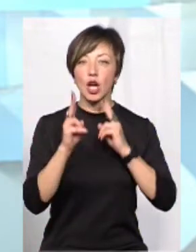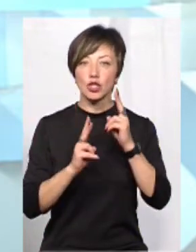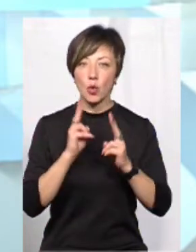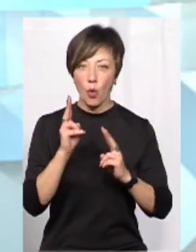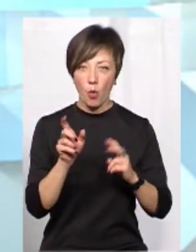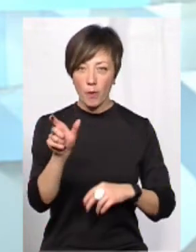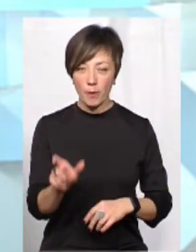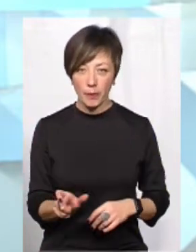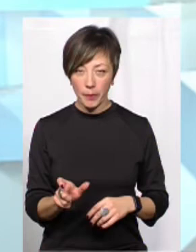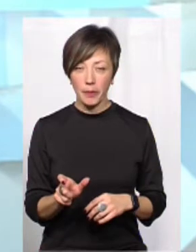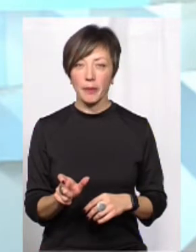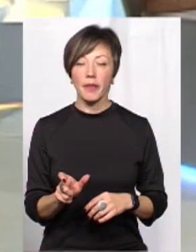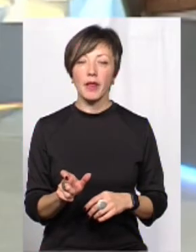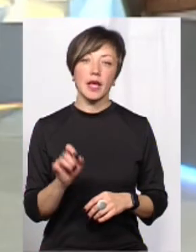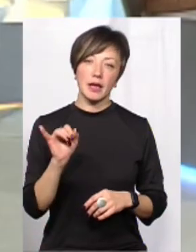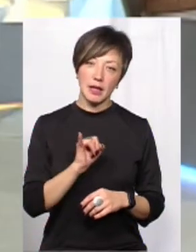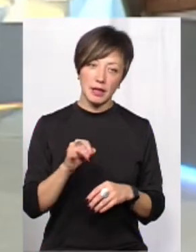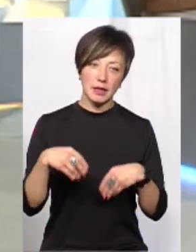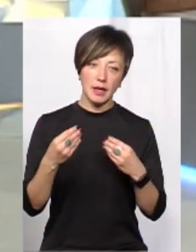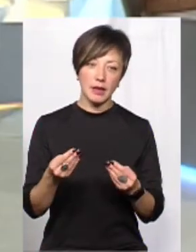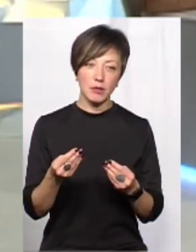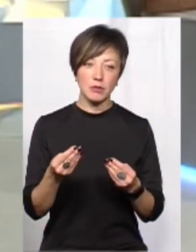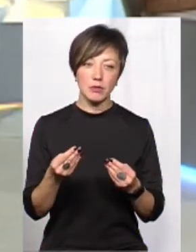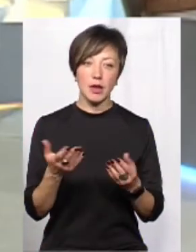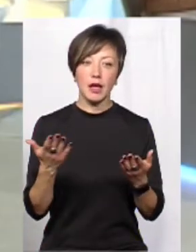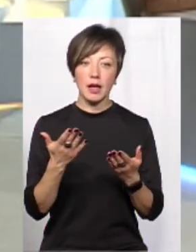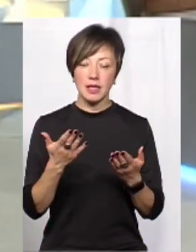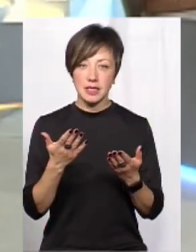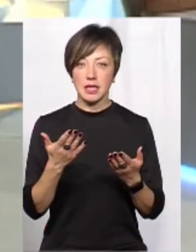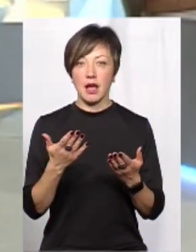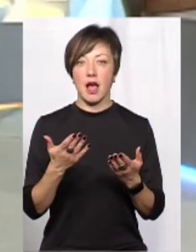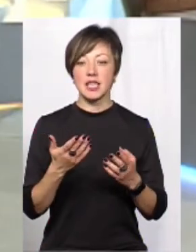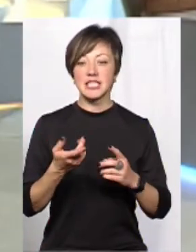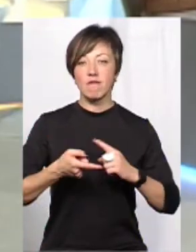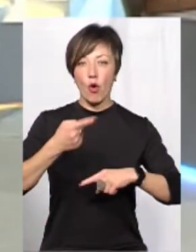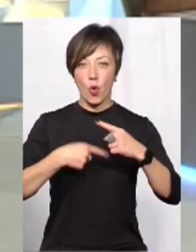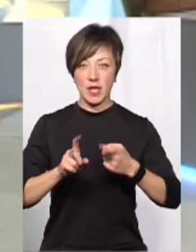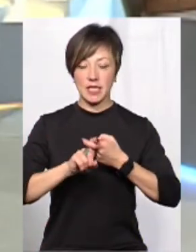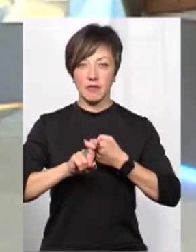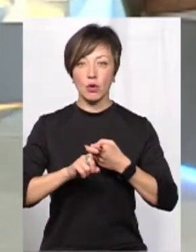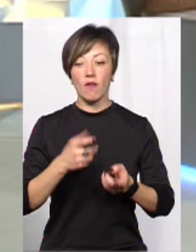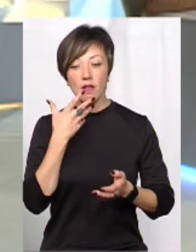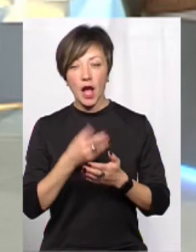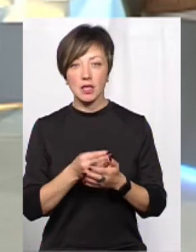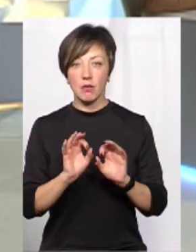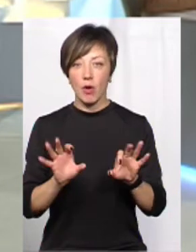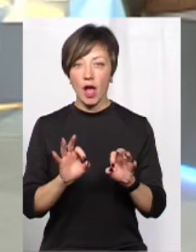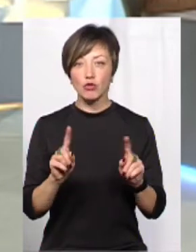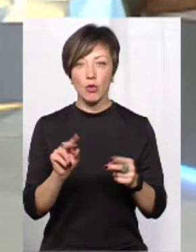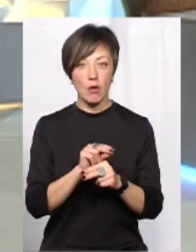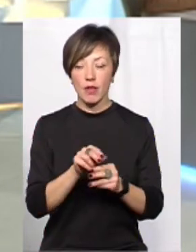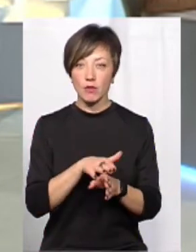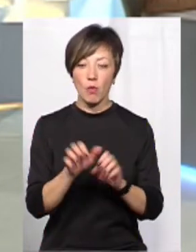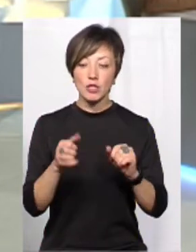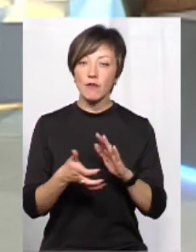і даємо якийсь фідбек. Тобто, якщо в нас є власне пояснення, чому там ремонт не відбувся,